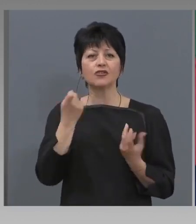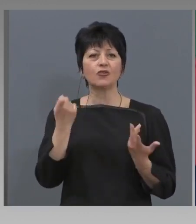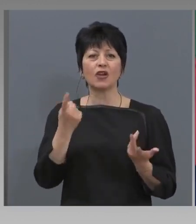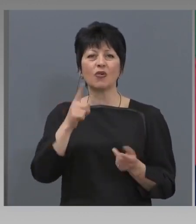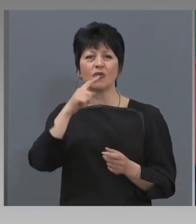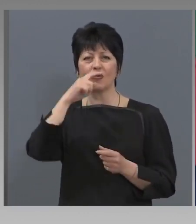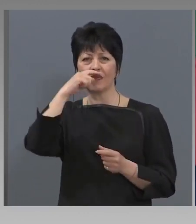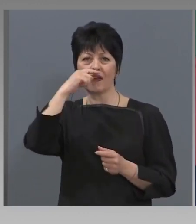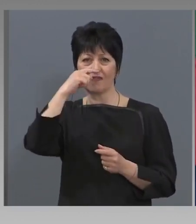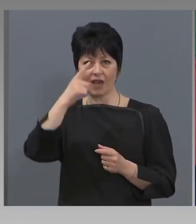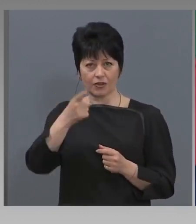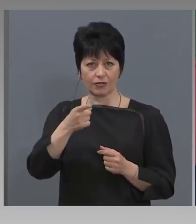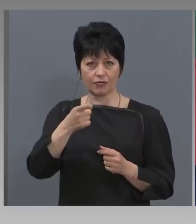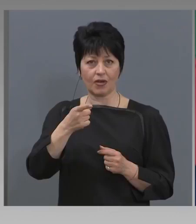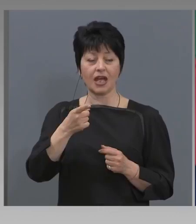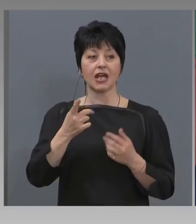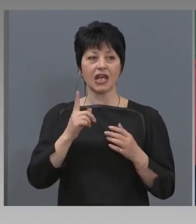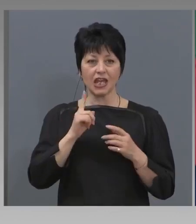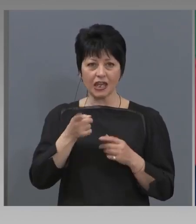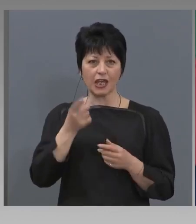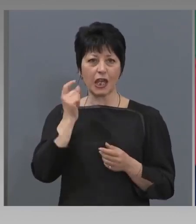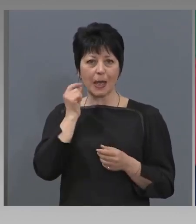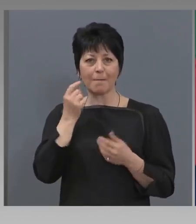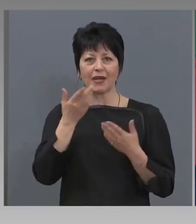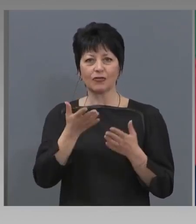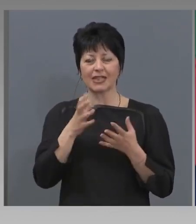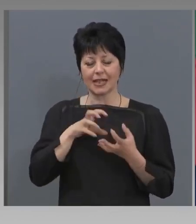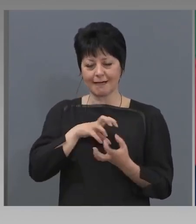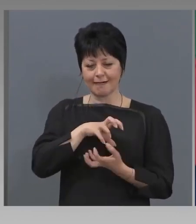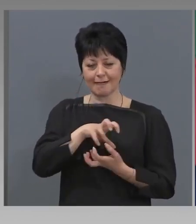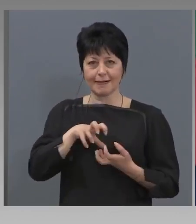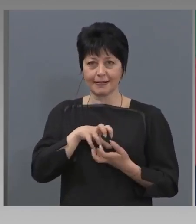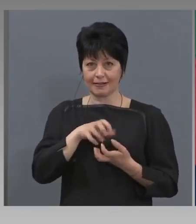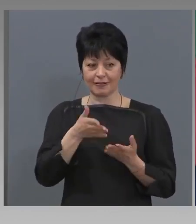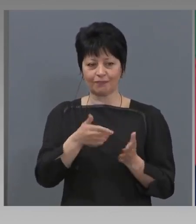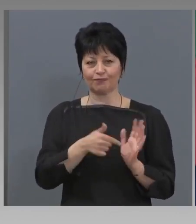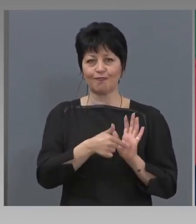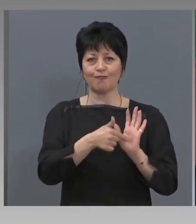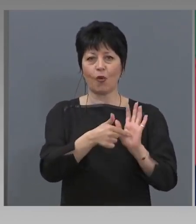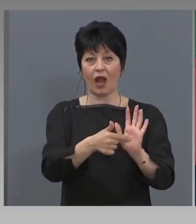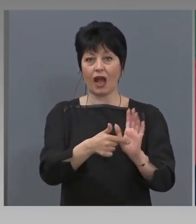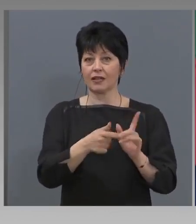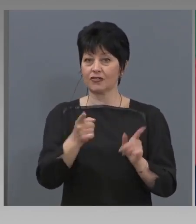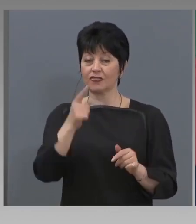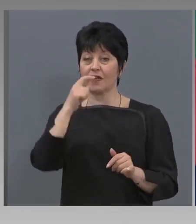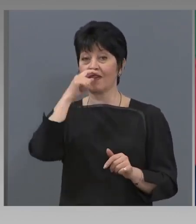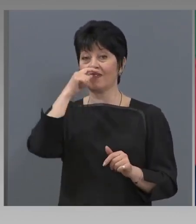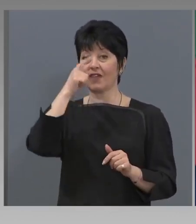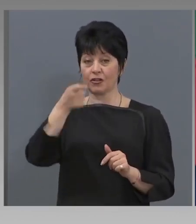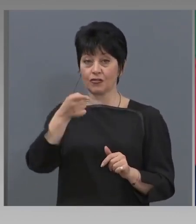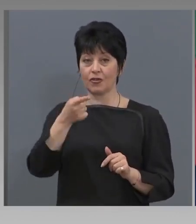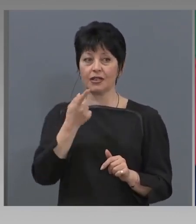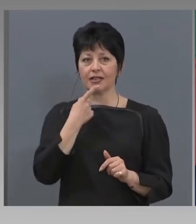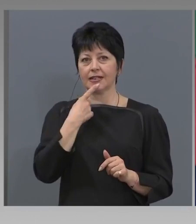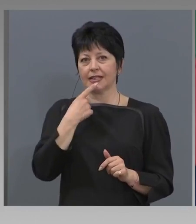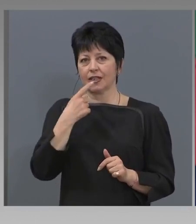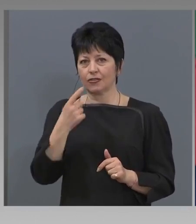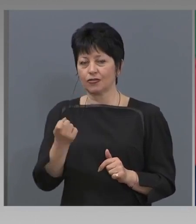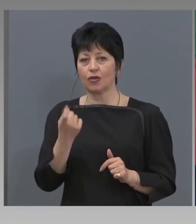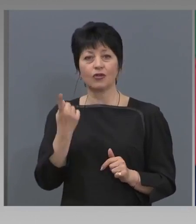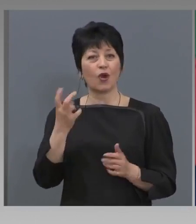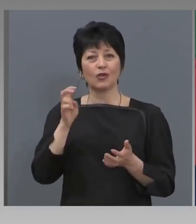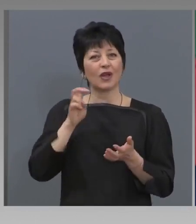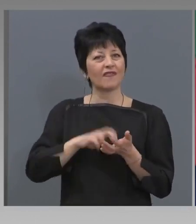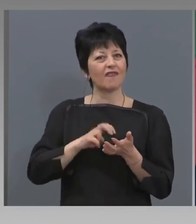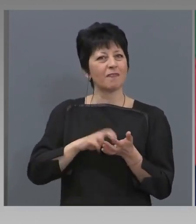важно. И именно кризата показва защо е толкова важно. Защото който е в